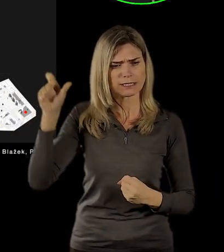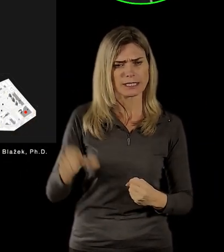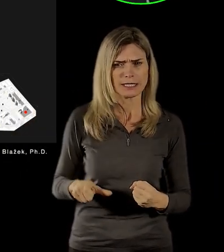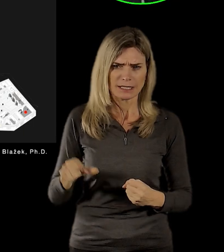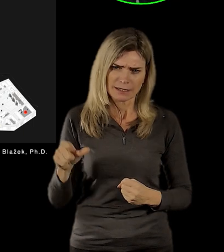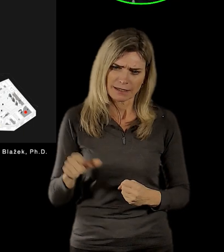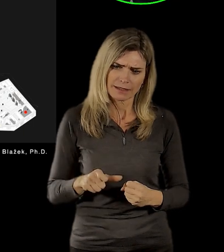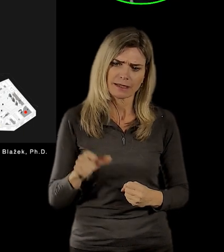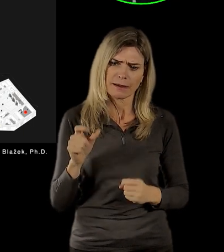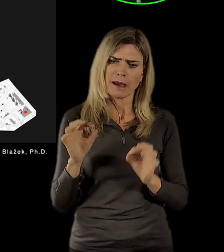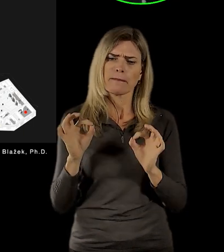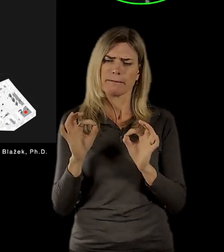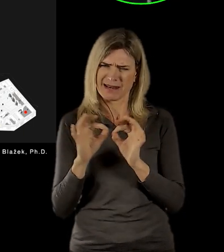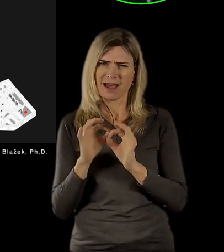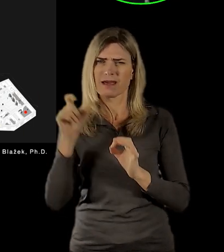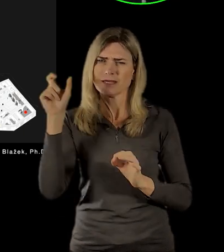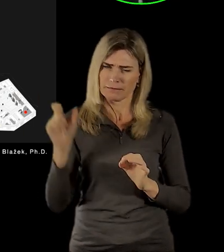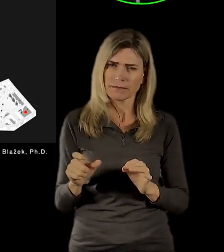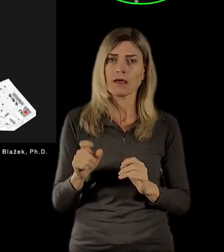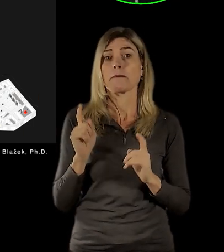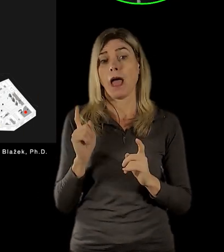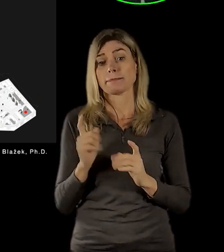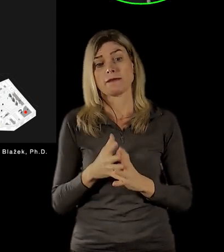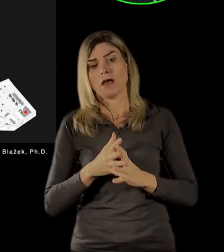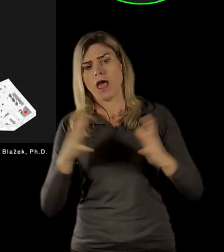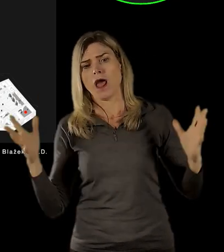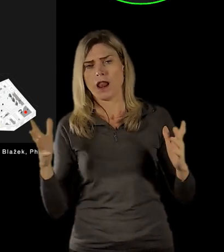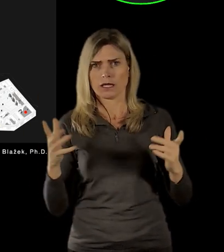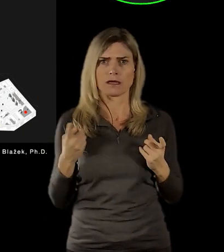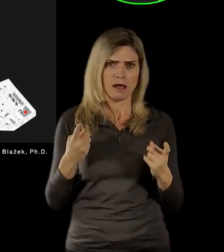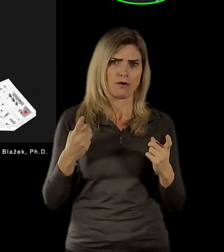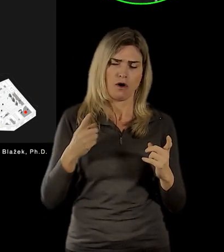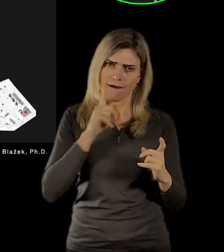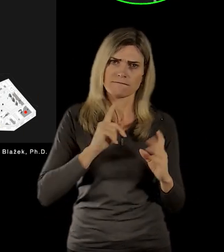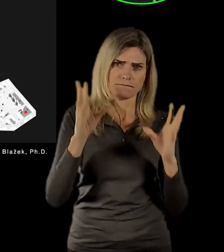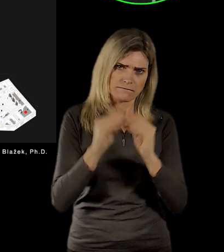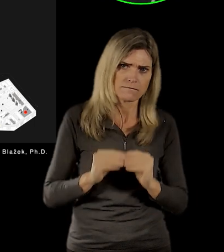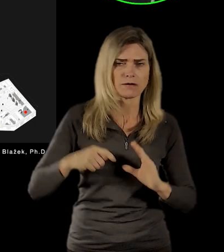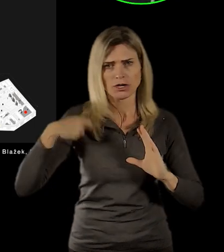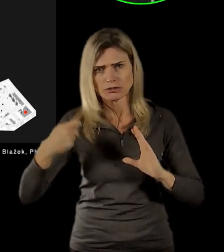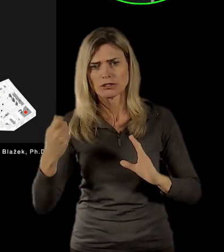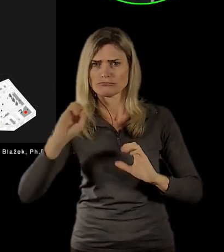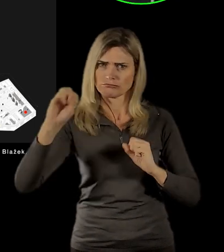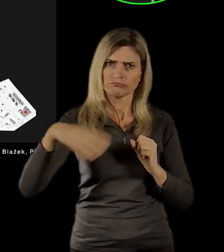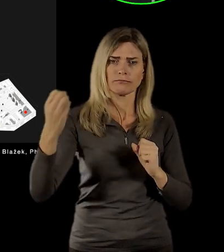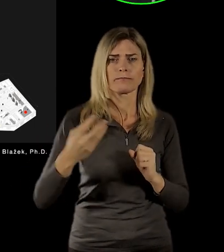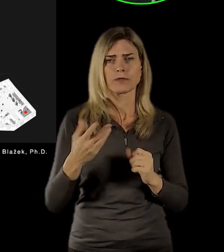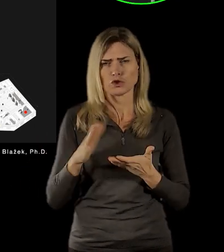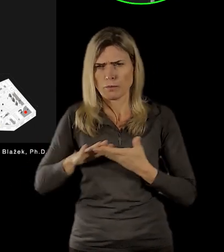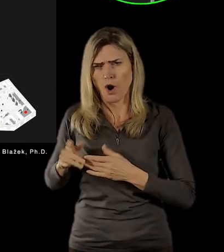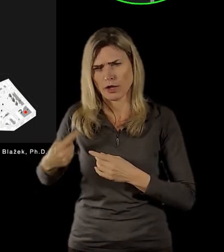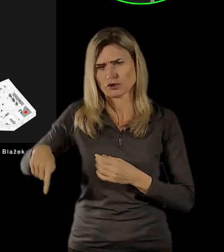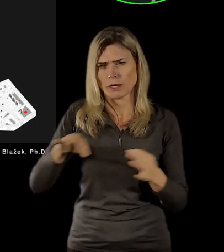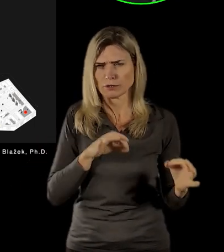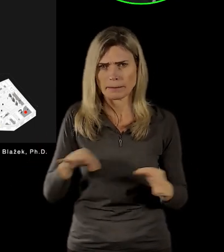dílo, které připravuje společně tady s námi. Je to téma zadání je